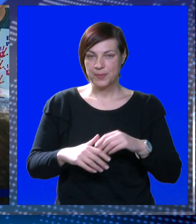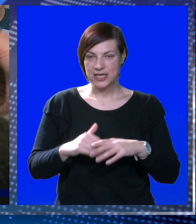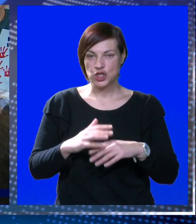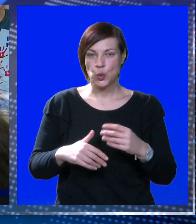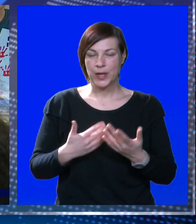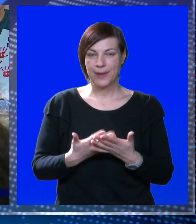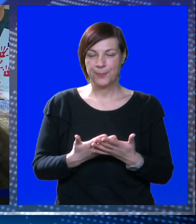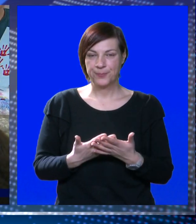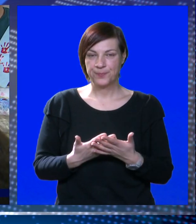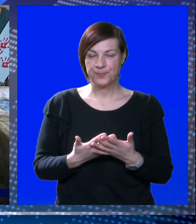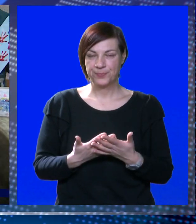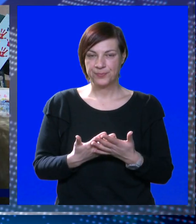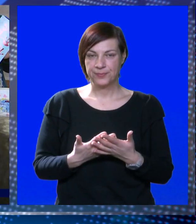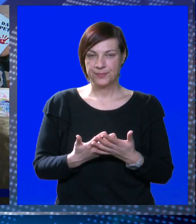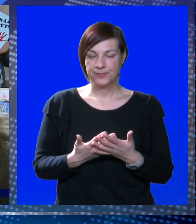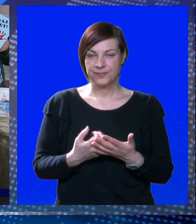pereš ruke?